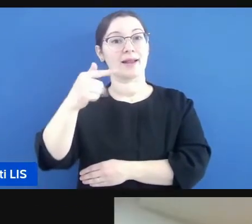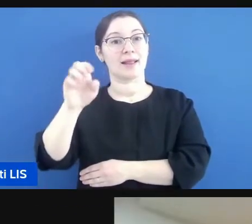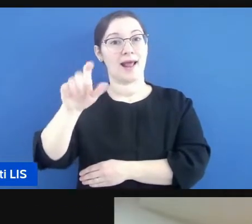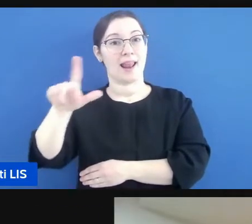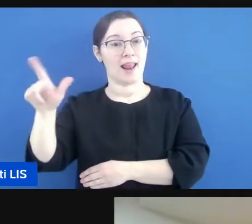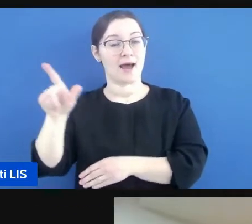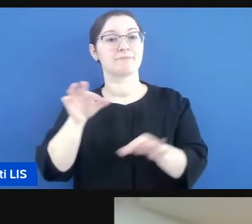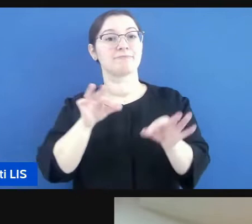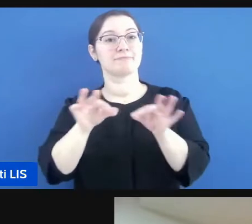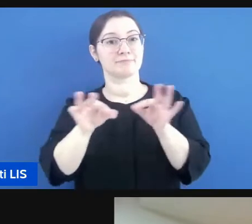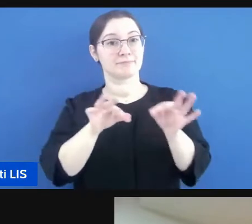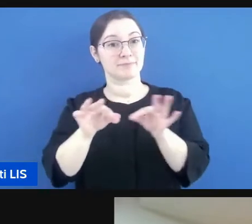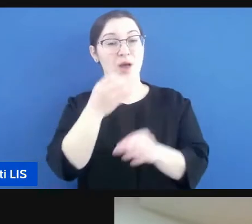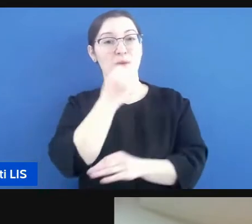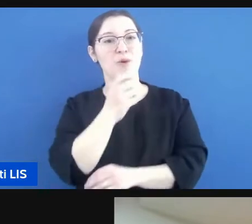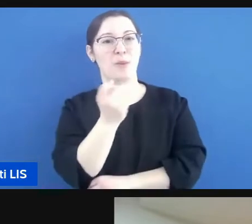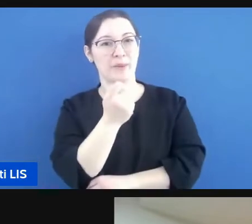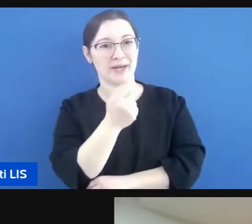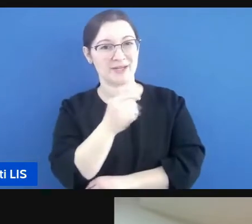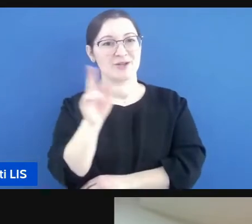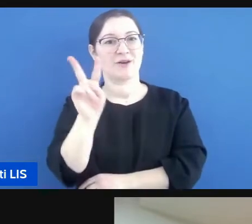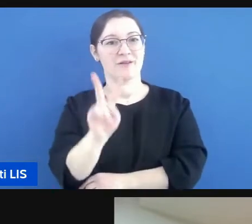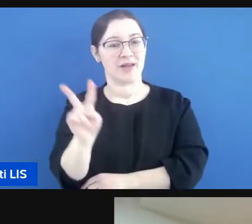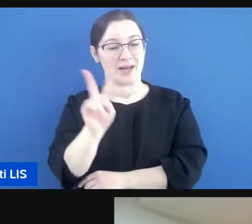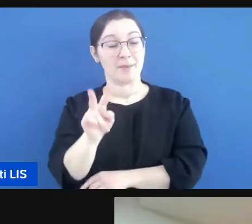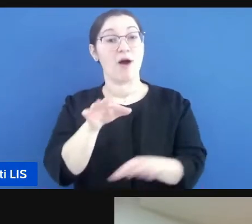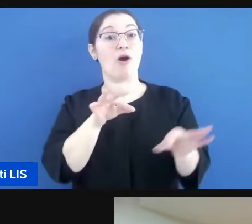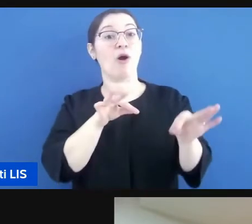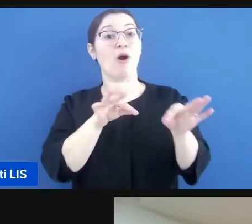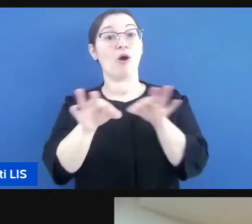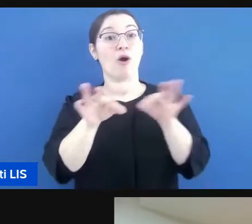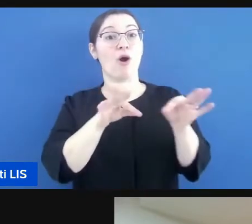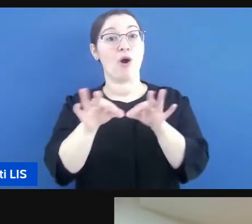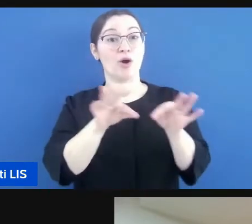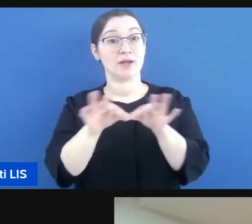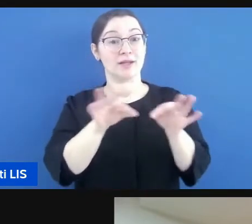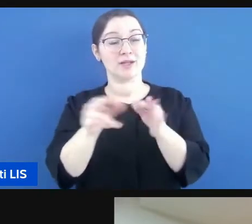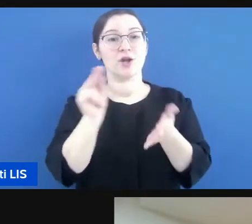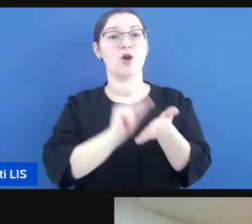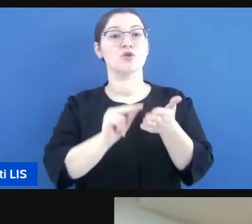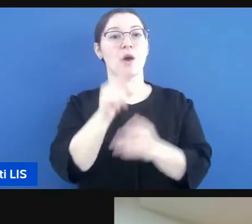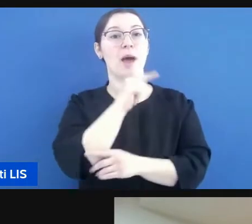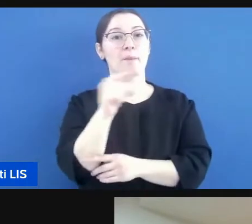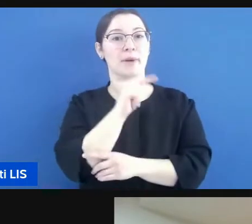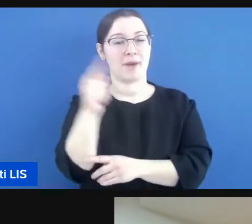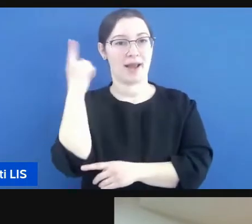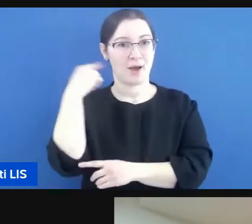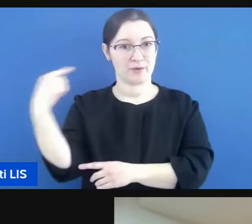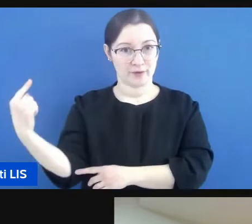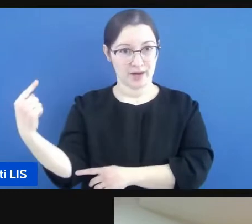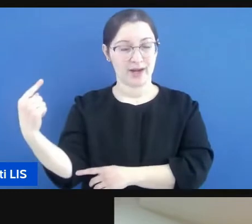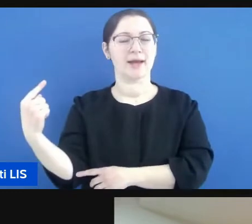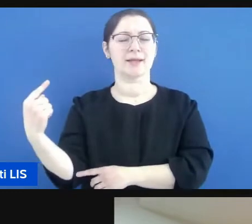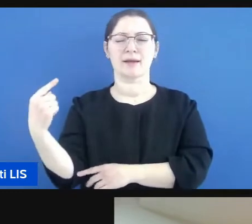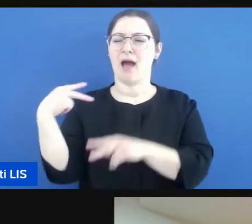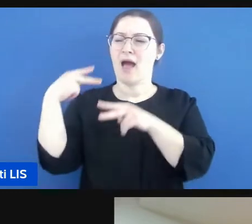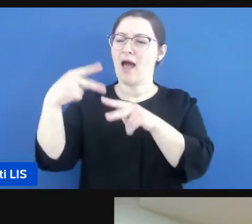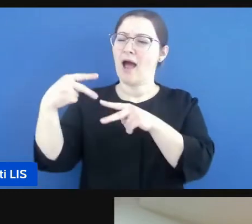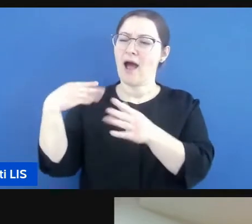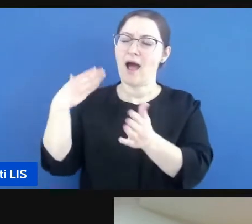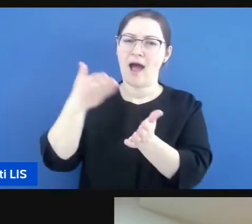ecco, buon pomeriggio Vilma, coordinatrice della scuola primaria di audiofonetica per anni docente di